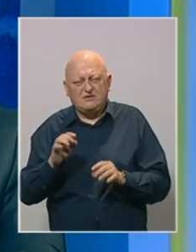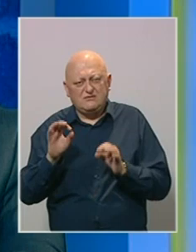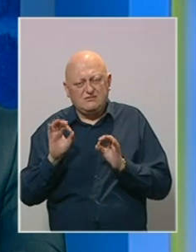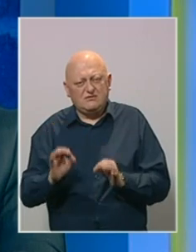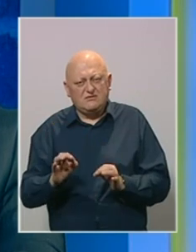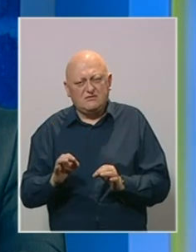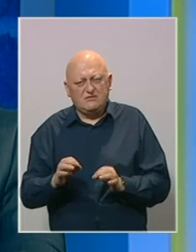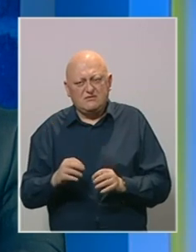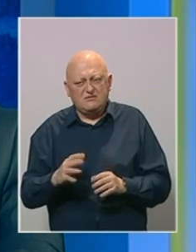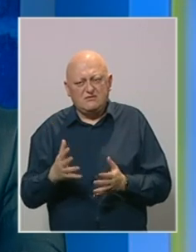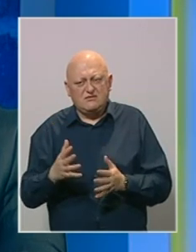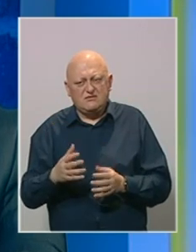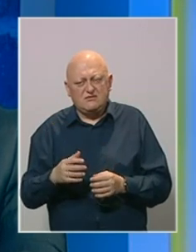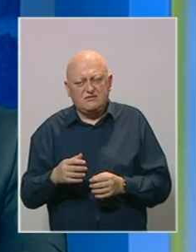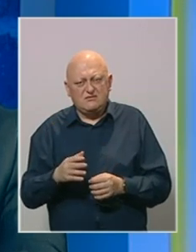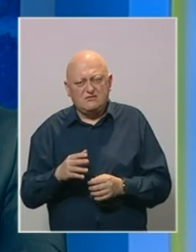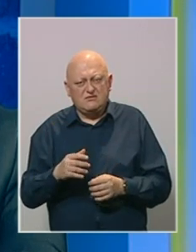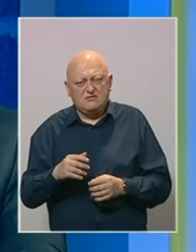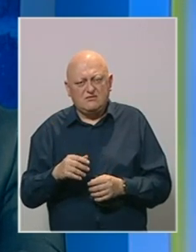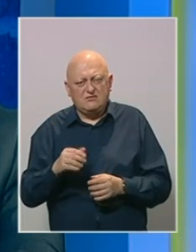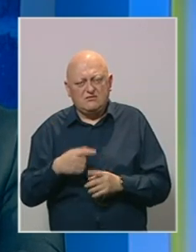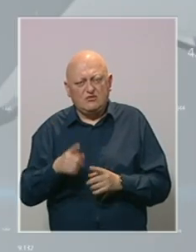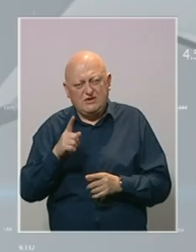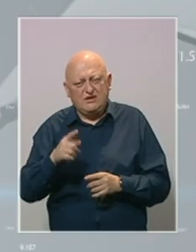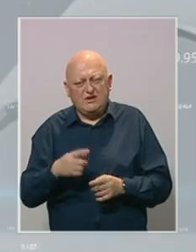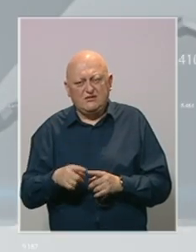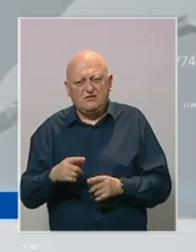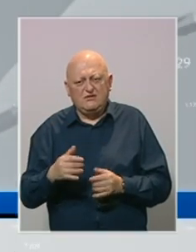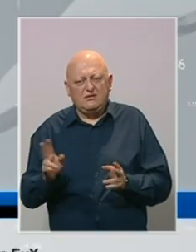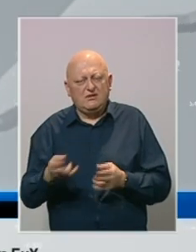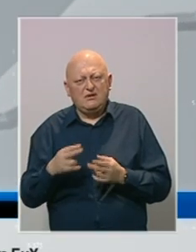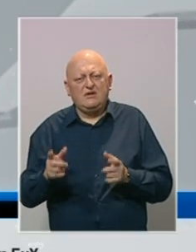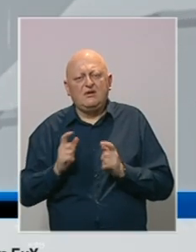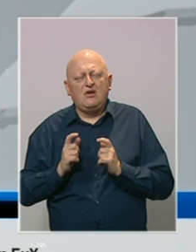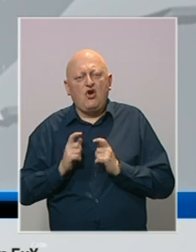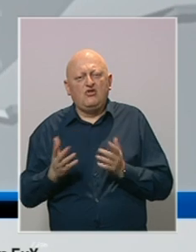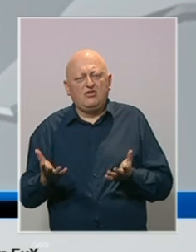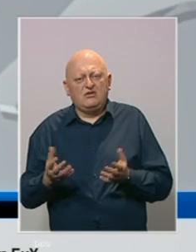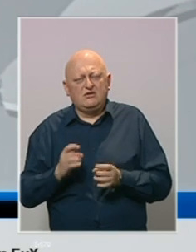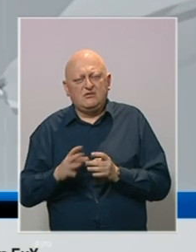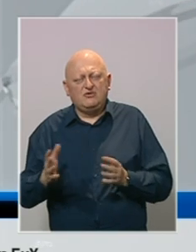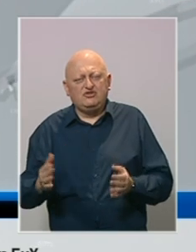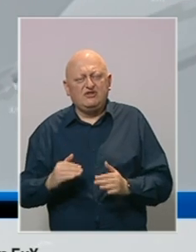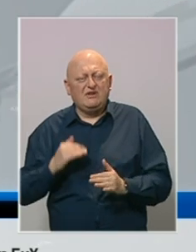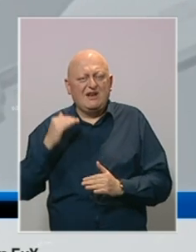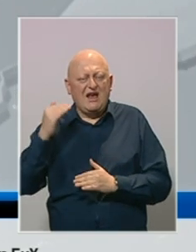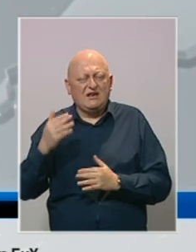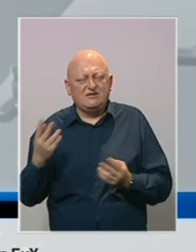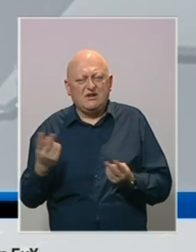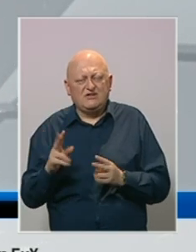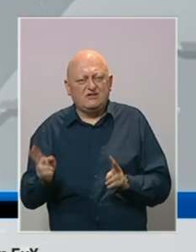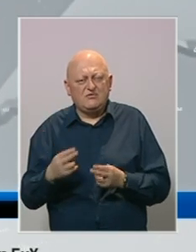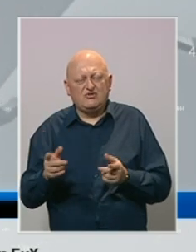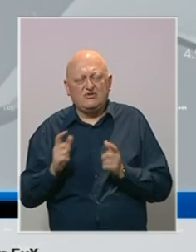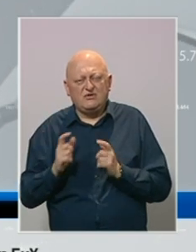imati kreditni rating koji je trenutno upravo iz tih razloga. Ne može se očekivati neki brži rast kao što se ne